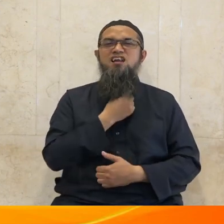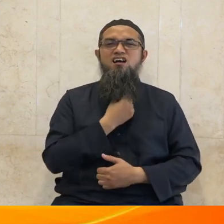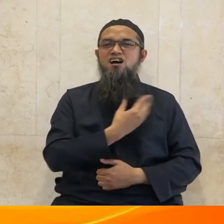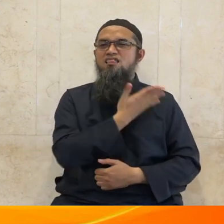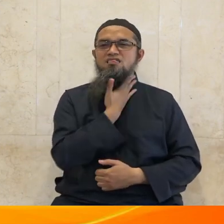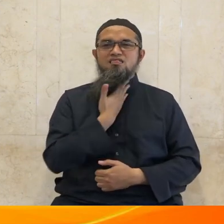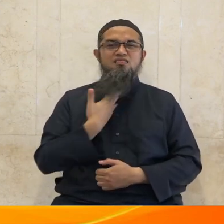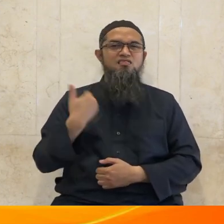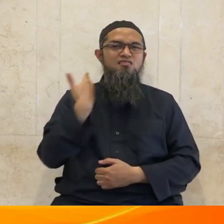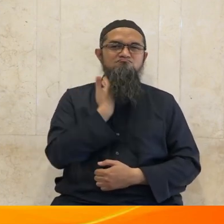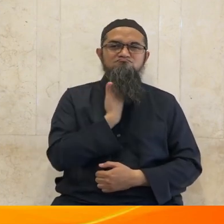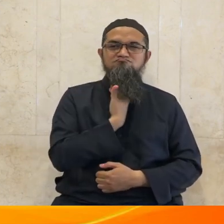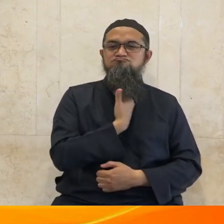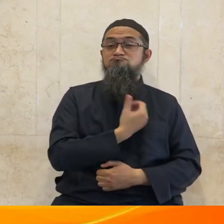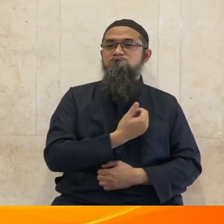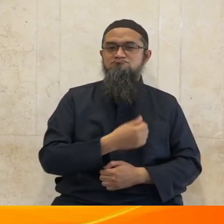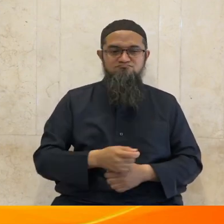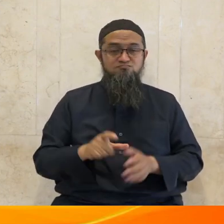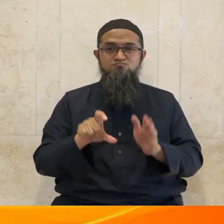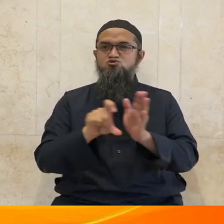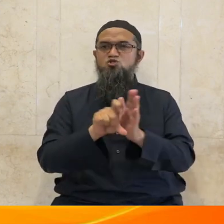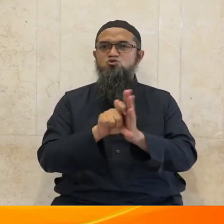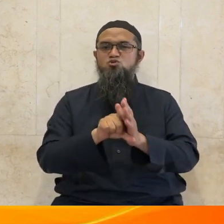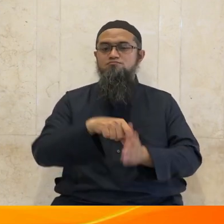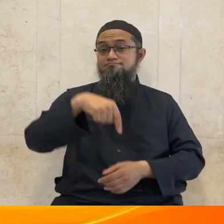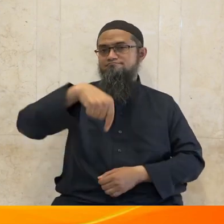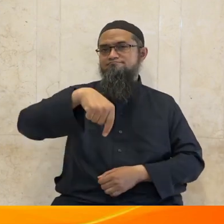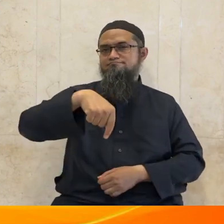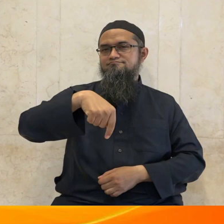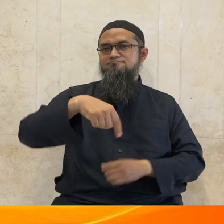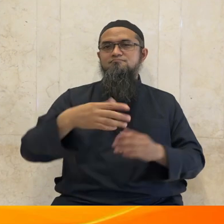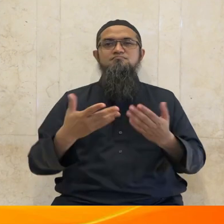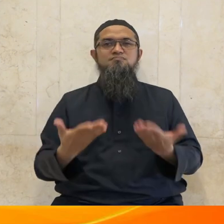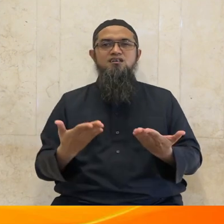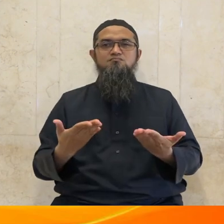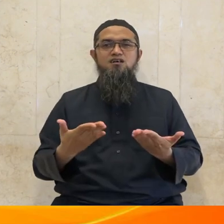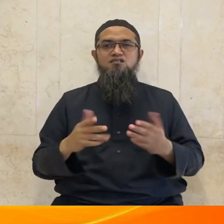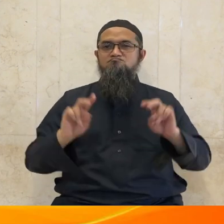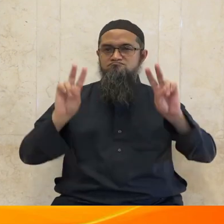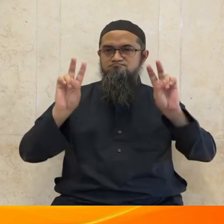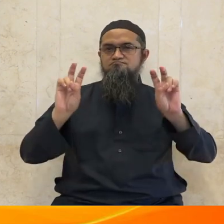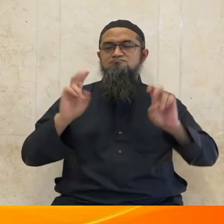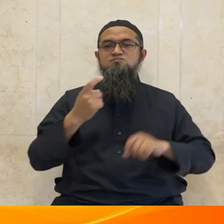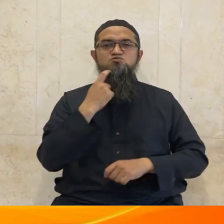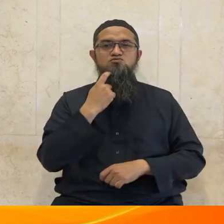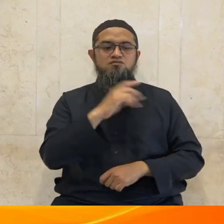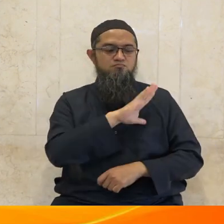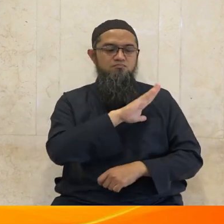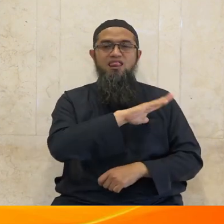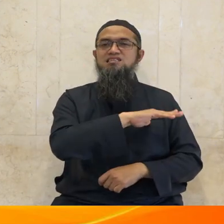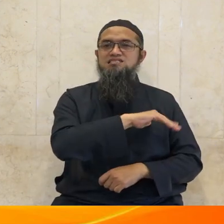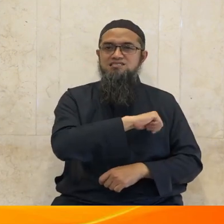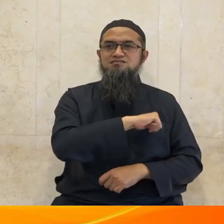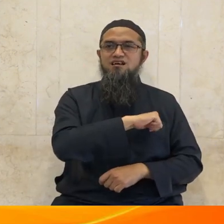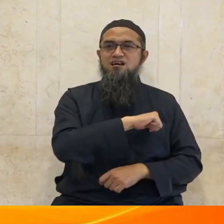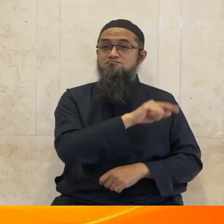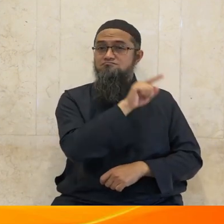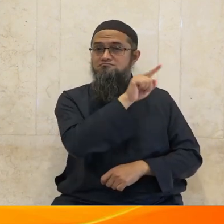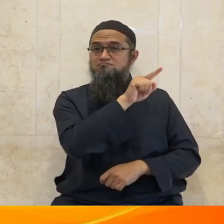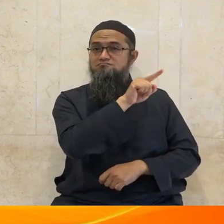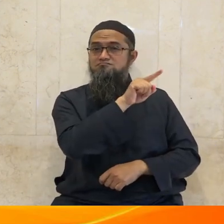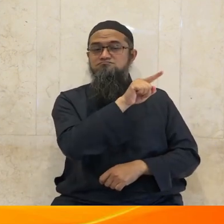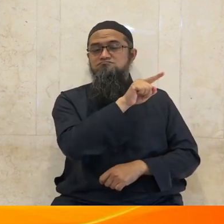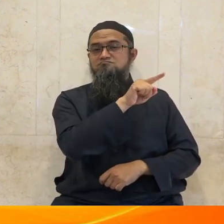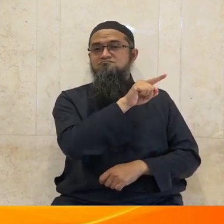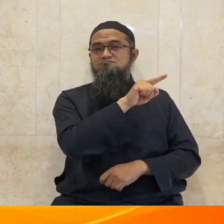Palestina dengan cara-cara yang menganggar hukum Allah dan juga norma-norma kemanusiaan telah membuat kerusakan